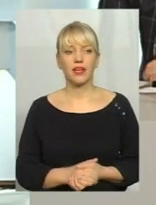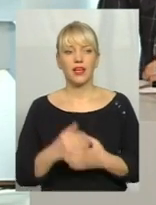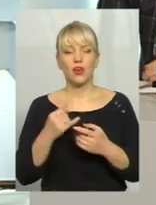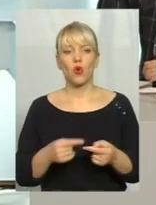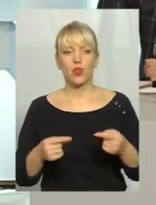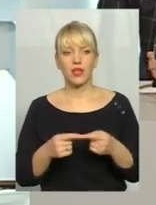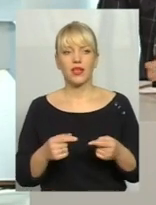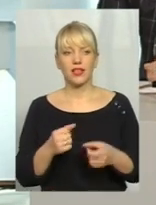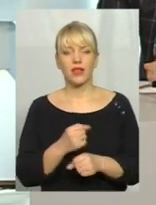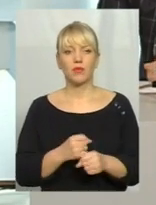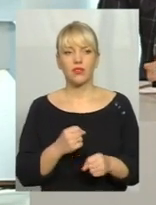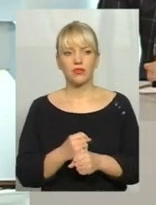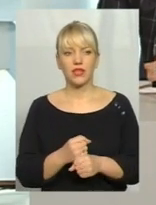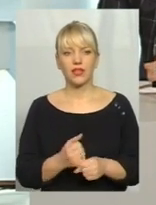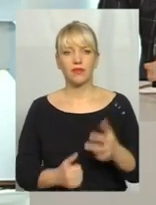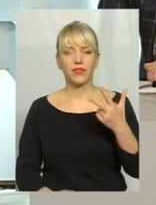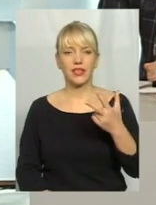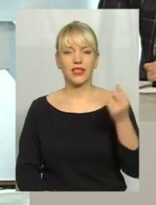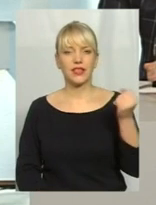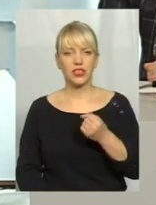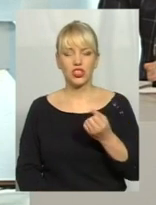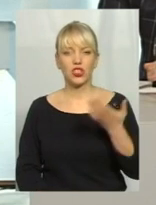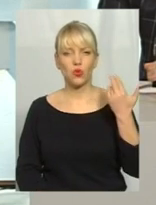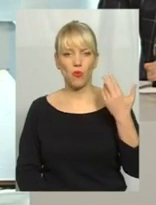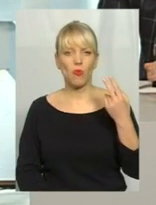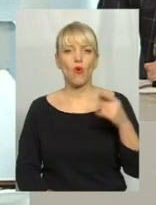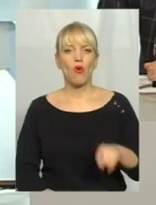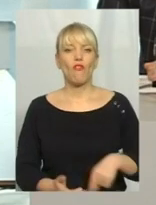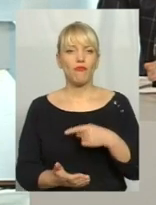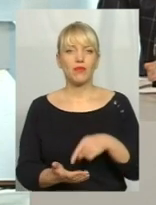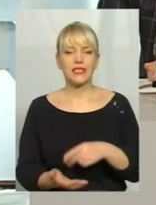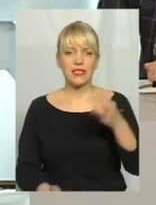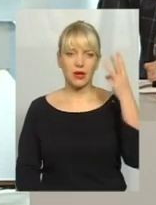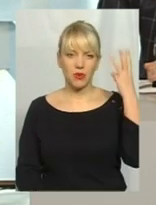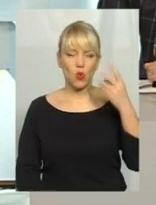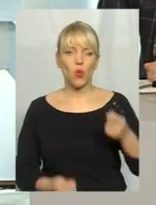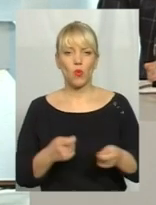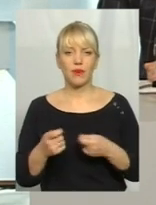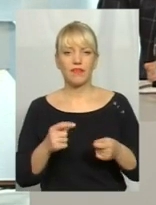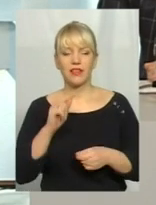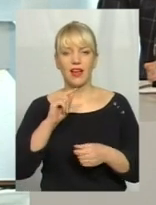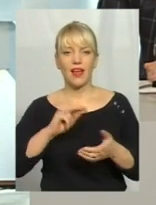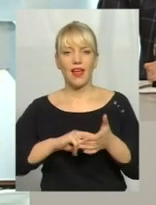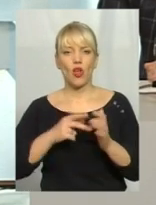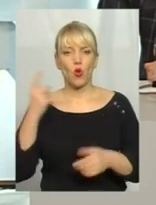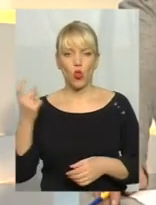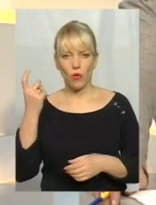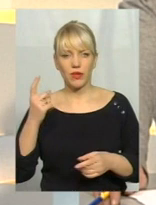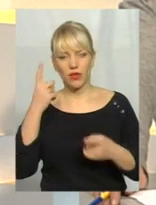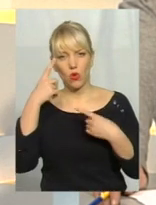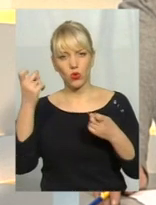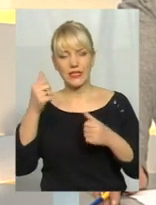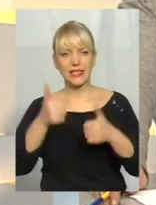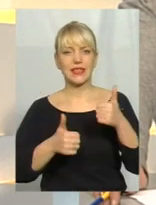напрацювання. Три тижні тому в місті Хмельницькому управління економіки оголосило тендер на